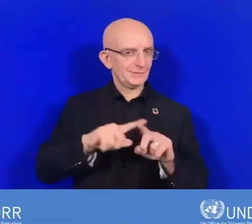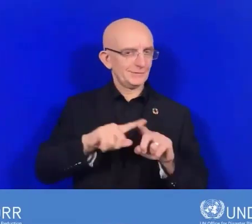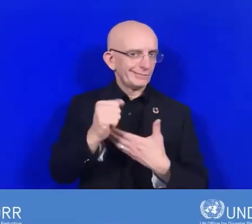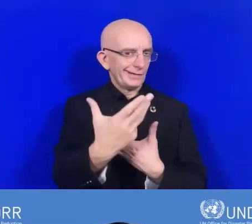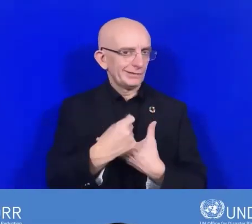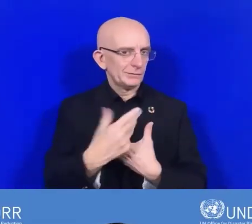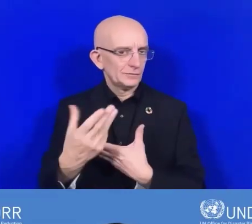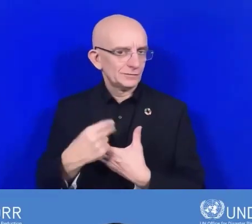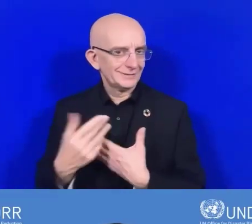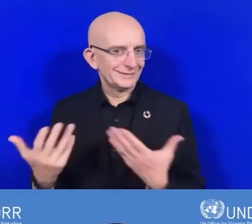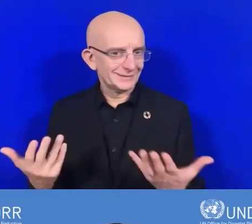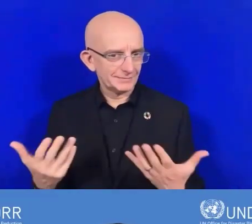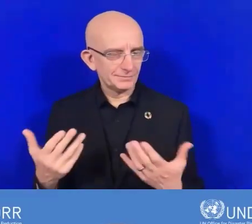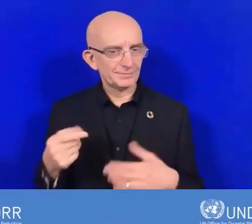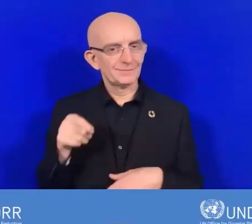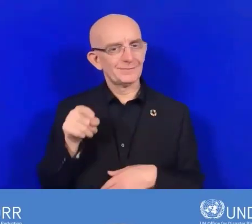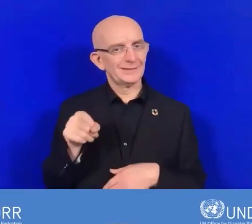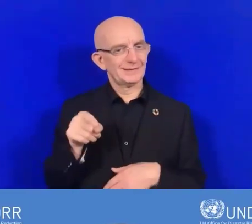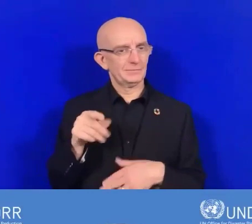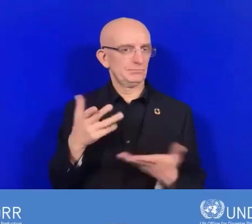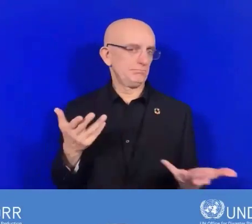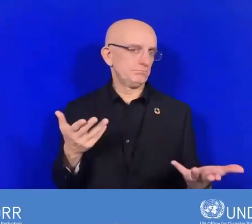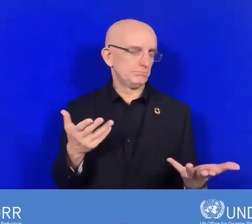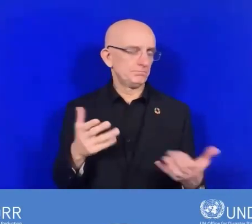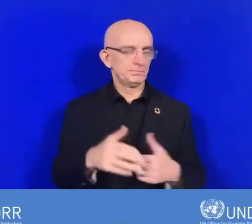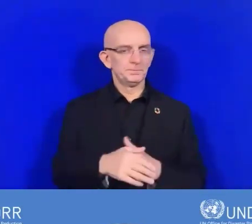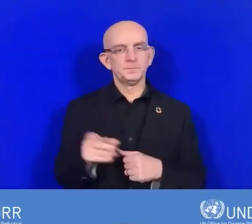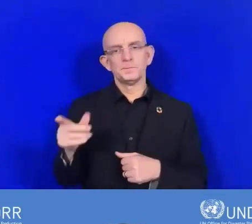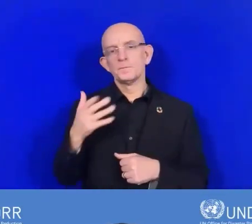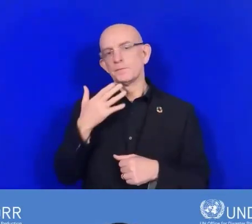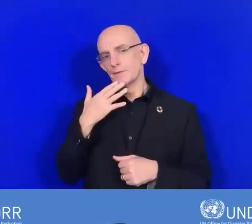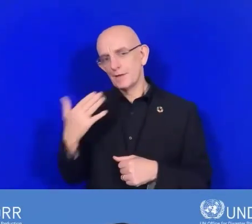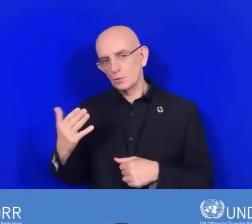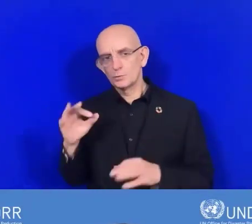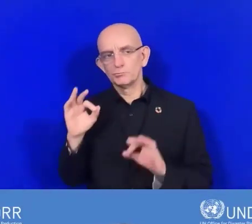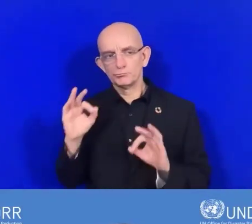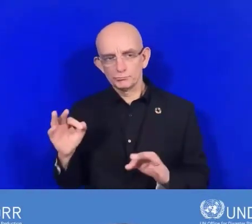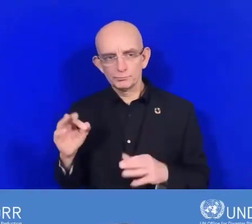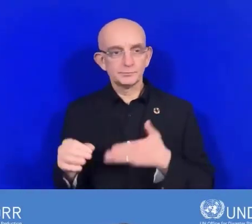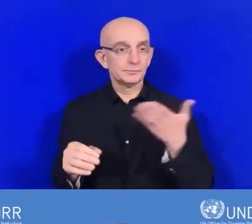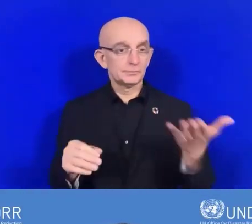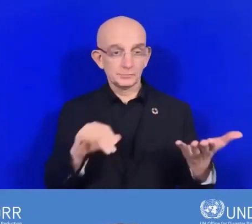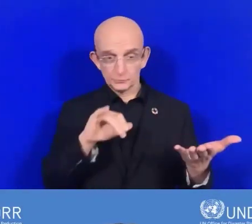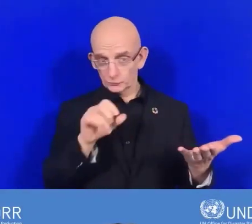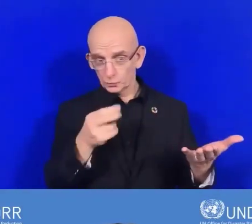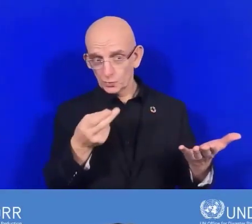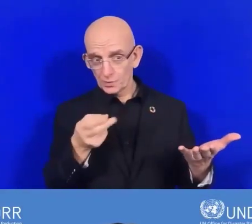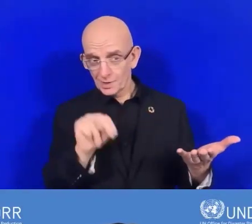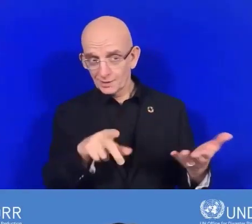Johan, est-ce que vous avez rencontré les mêmes problèmes? Est-ce qu'il y a des astuces que vous utilisez pour